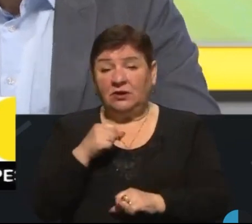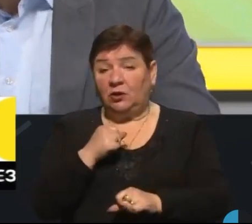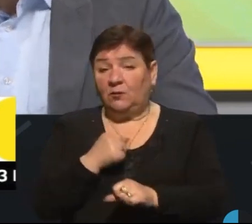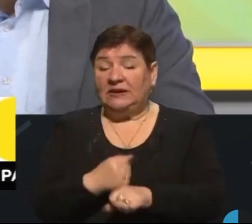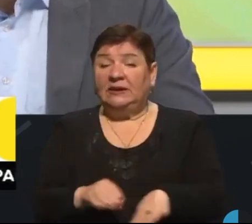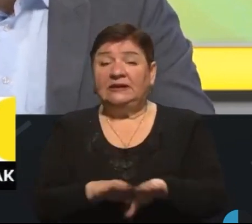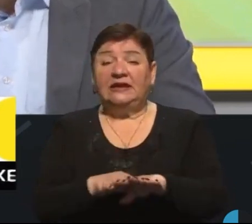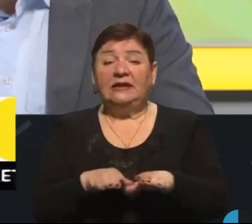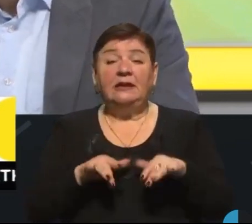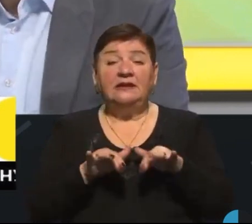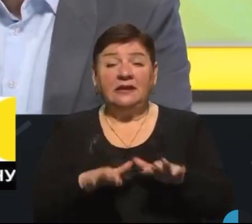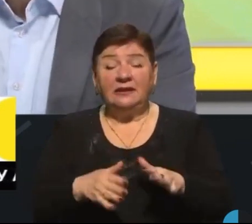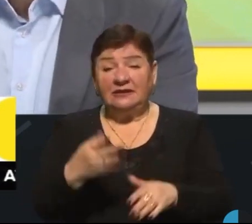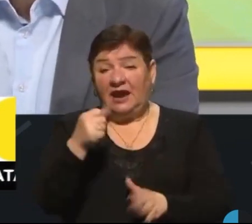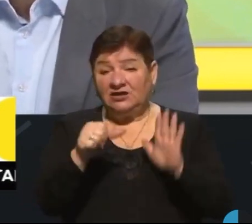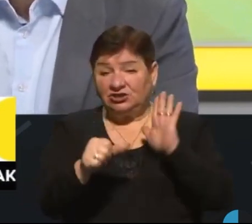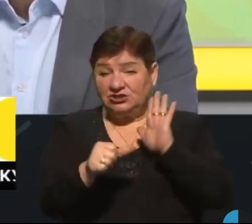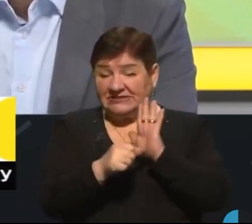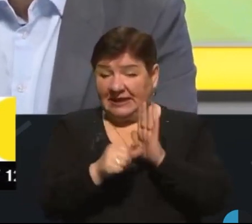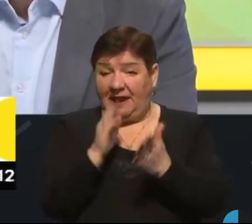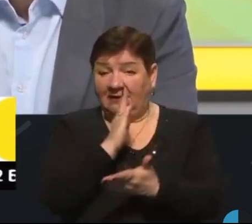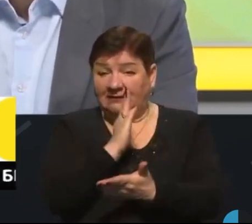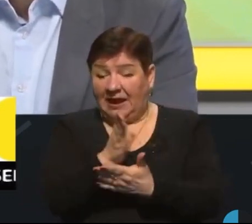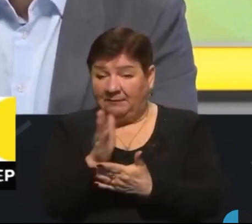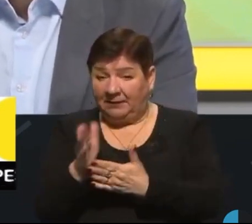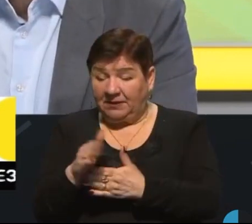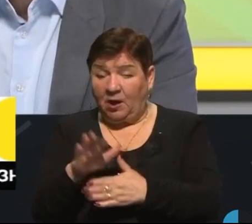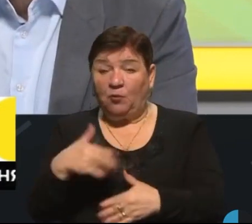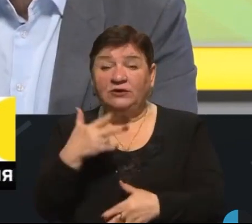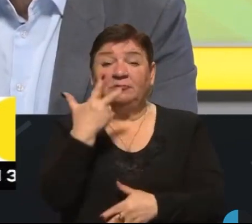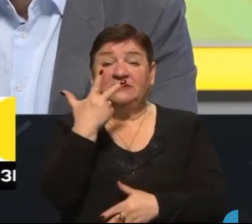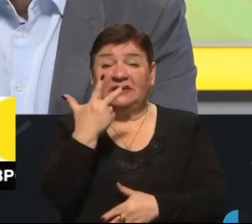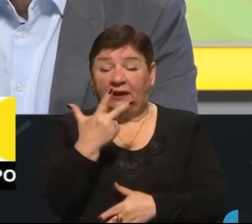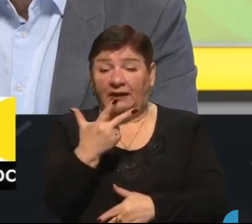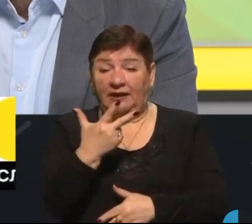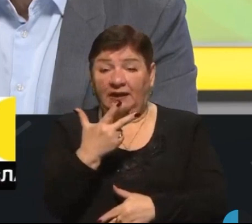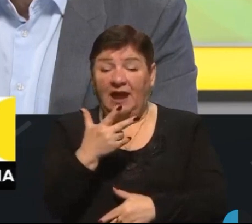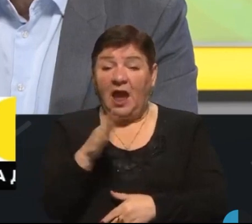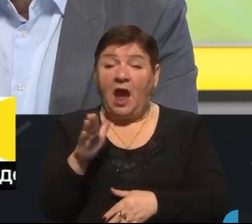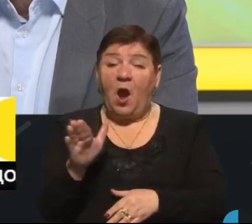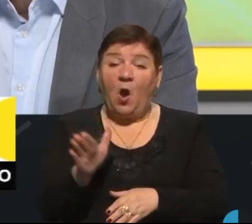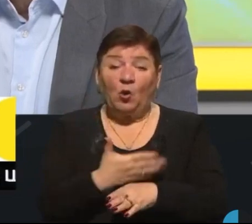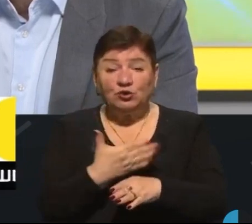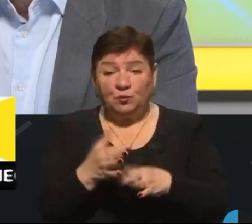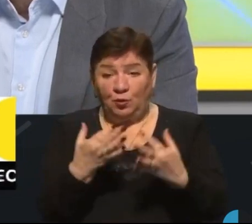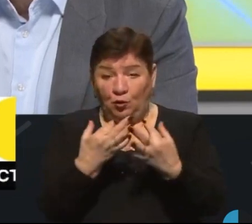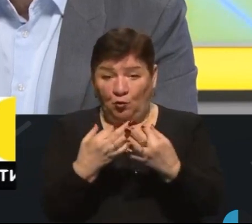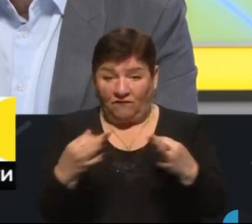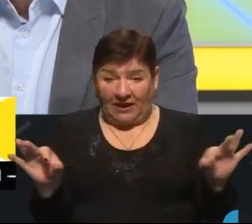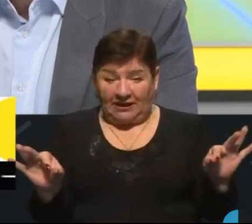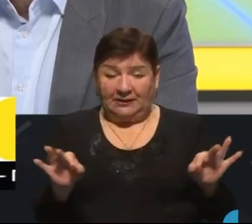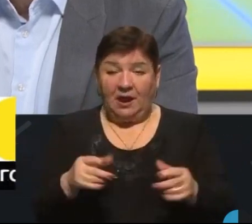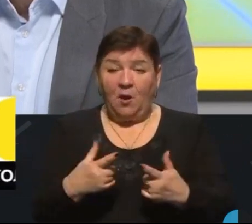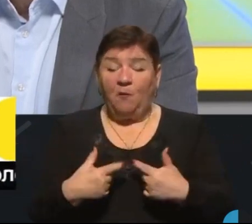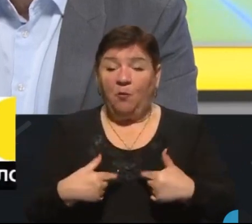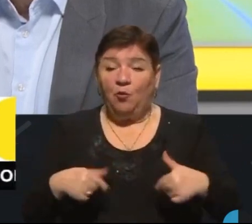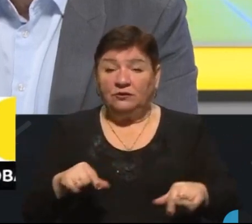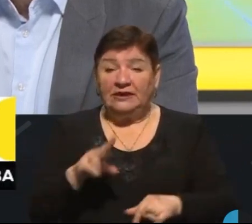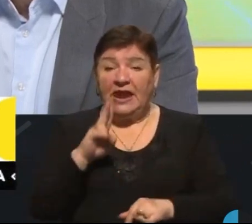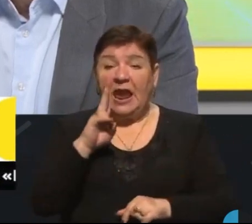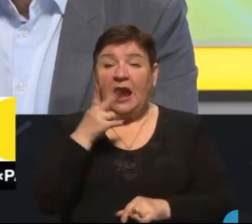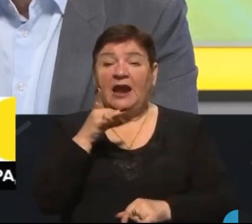такі дії на шести напрямках. В подальшому три з них вони розблокували. Нагадаю, це пункти пропуску